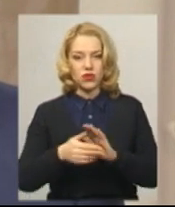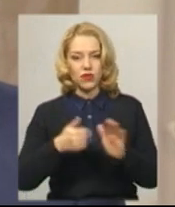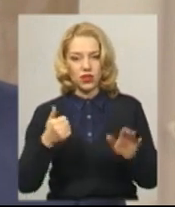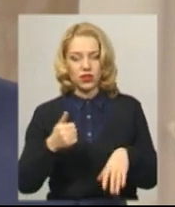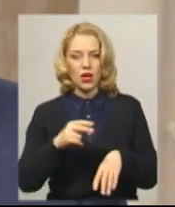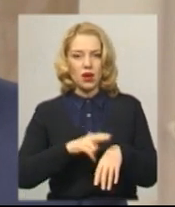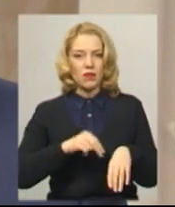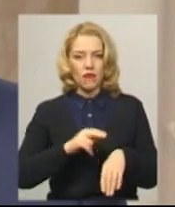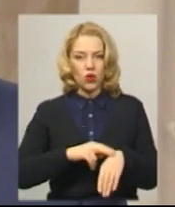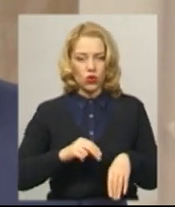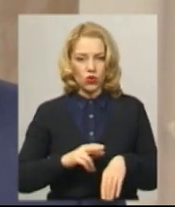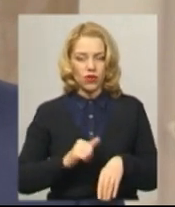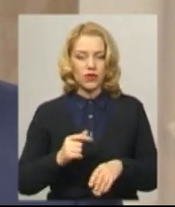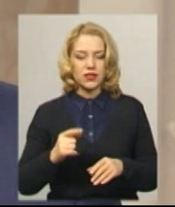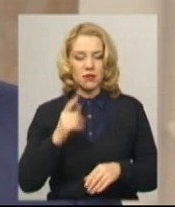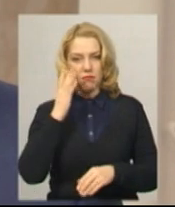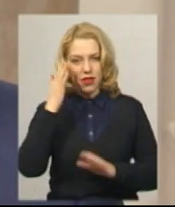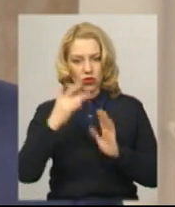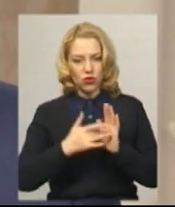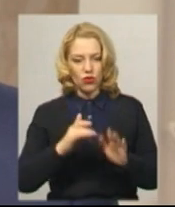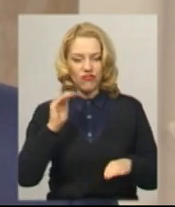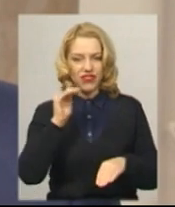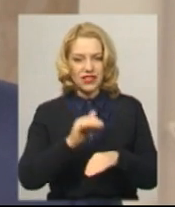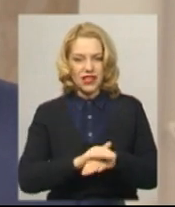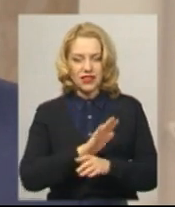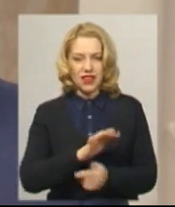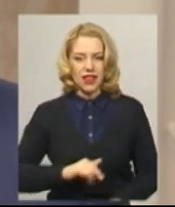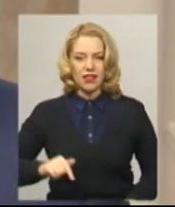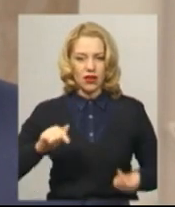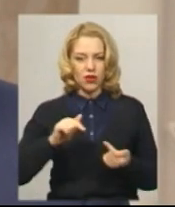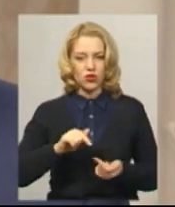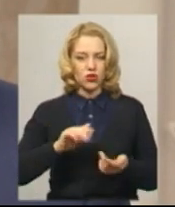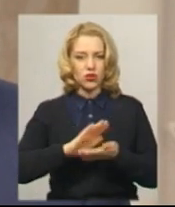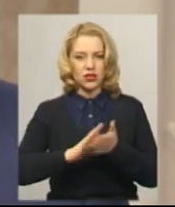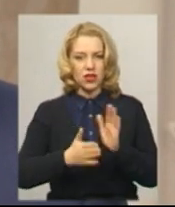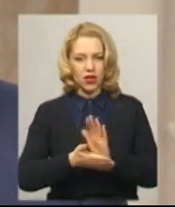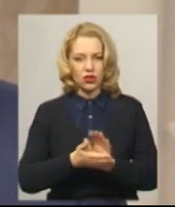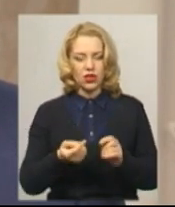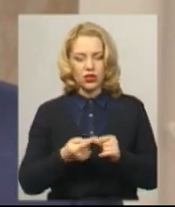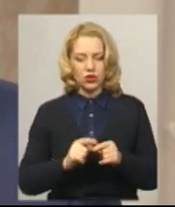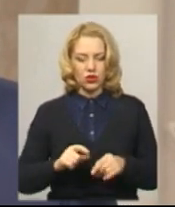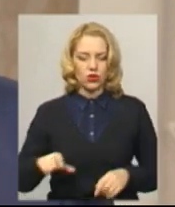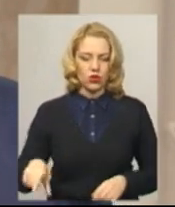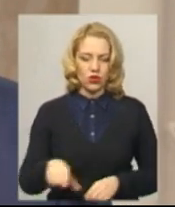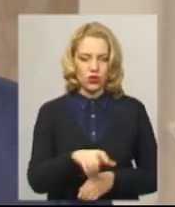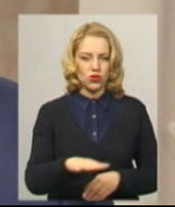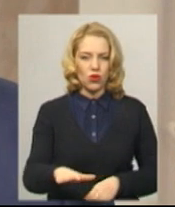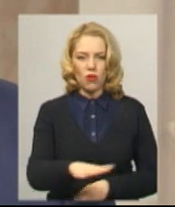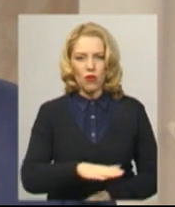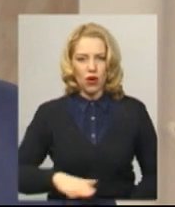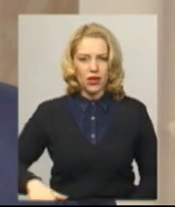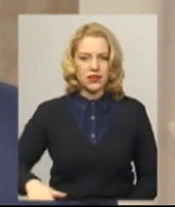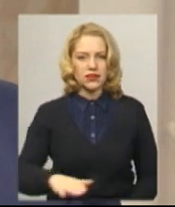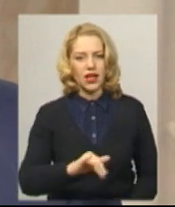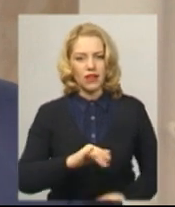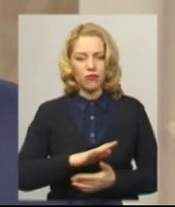правоохоронні органи з метою фіксації саме неналежного стану даного дорожнього покриття. І в